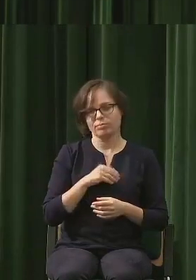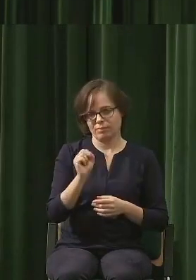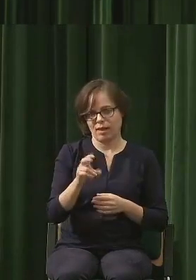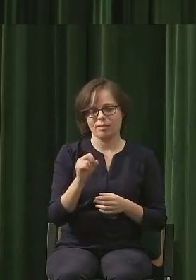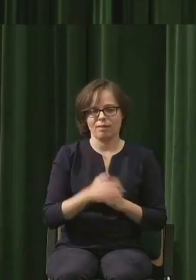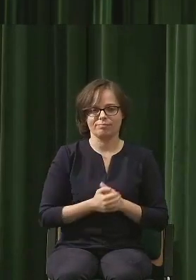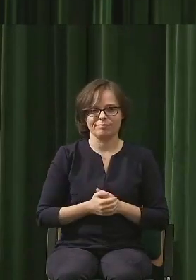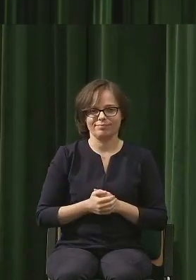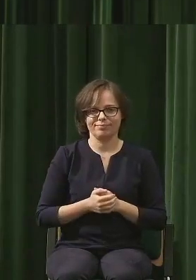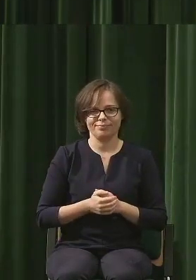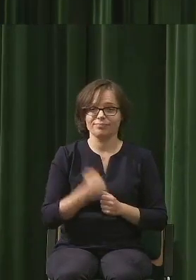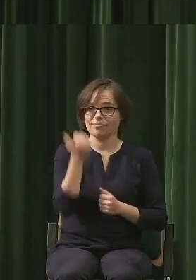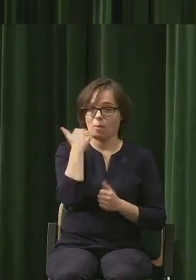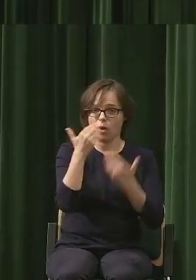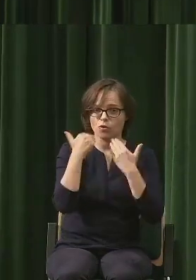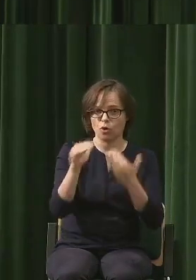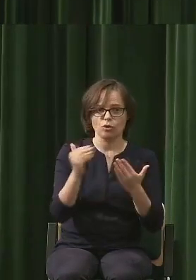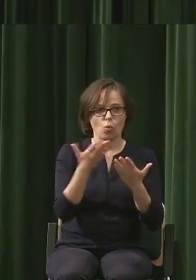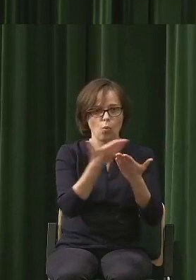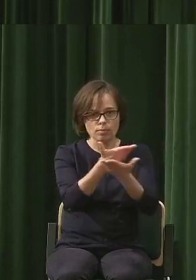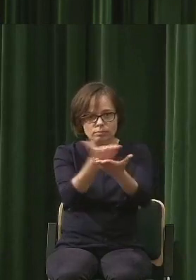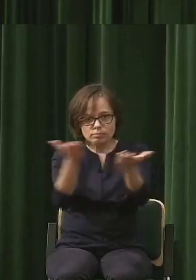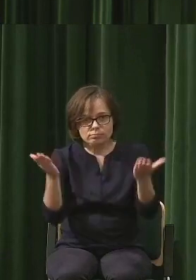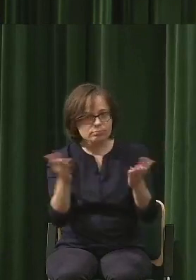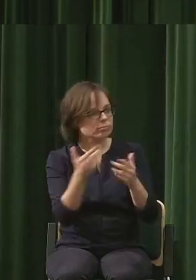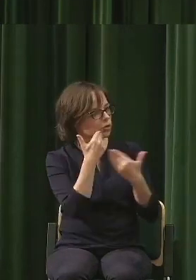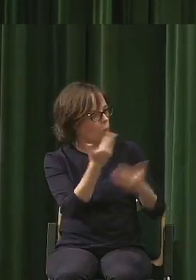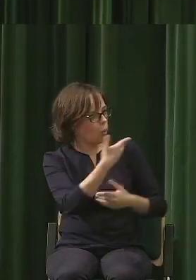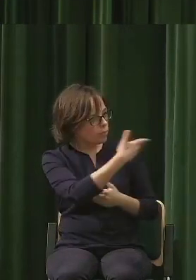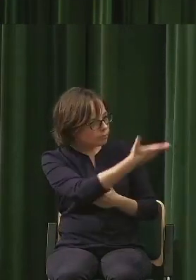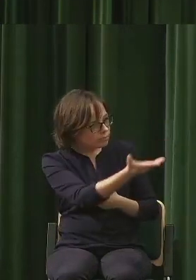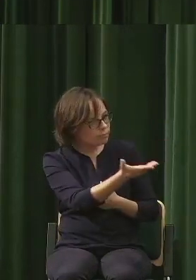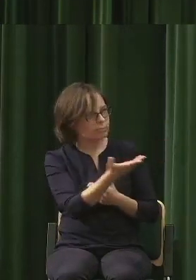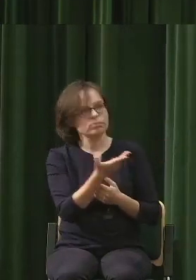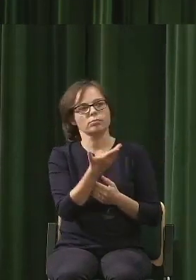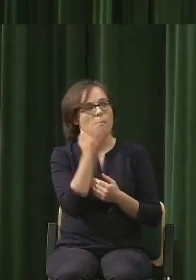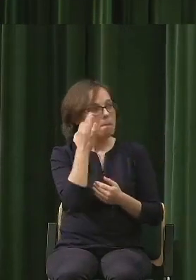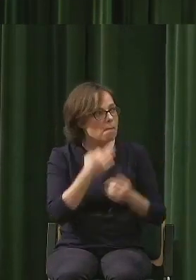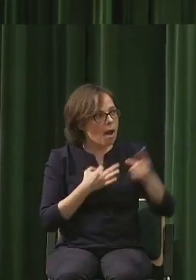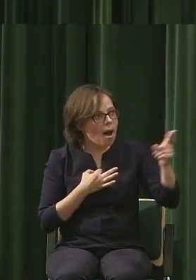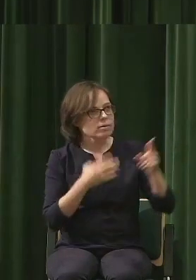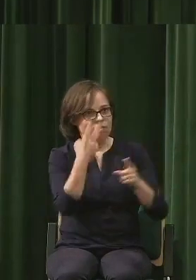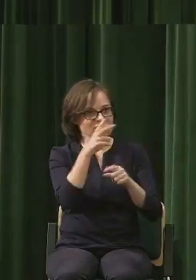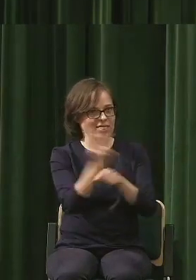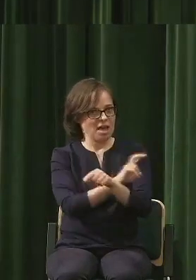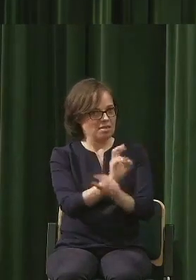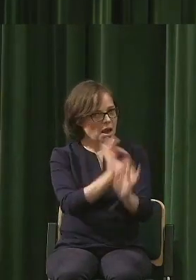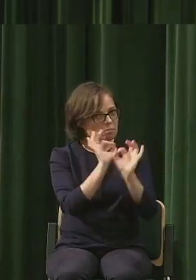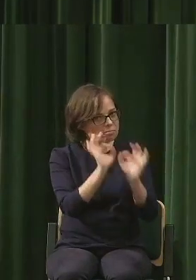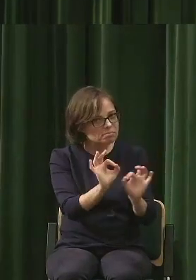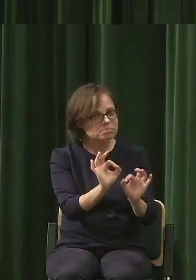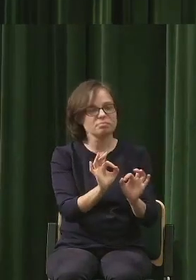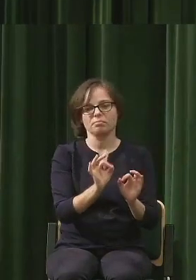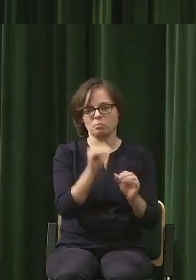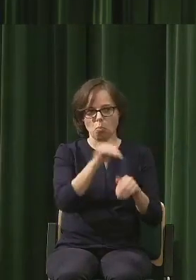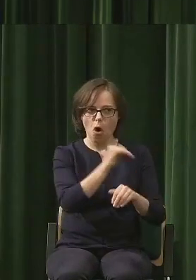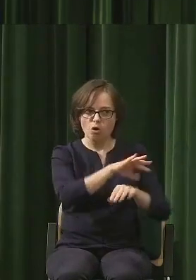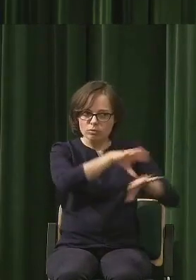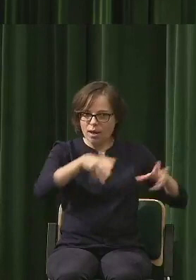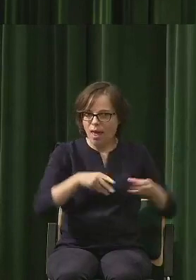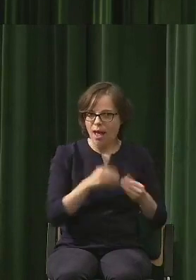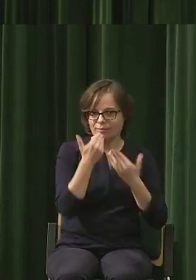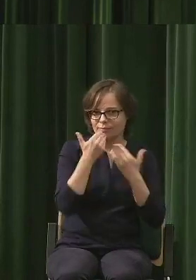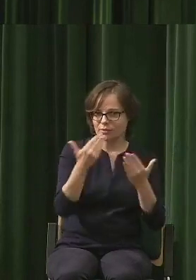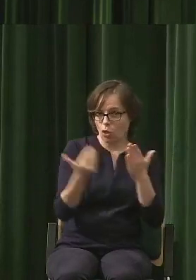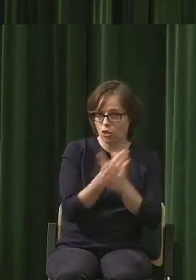Także dziękuję Państwu, dziękuję Pani za udział. Technika nie zawiodła, także mogliśmy być razem, dzięki